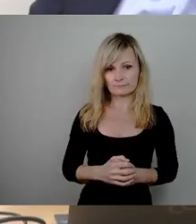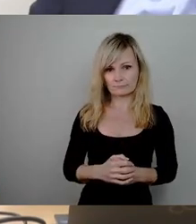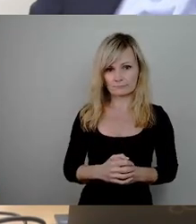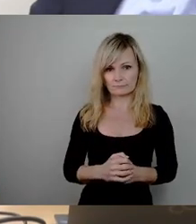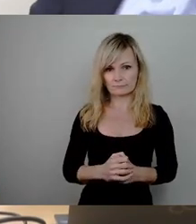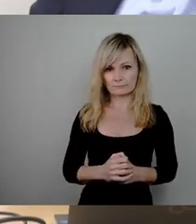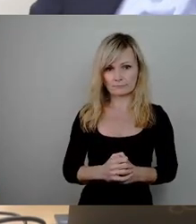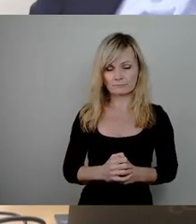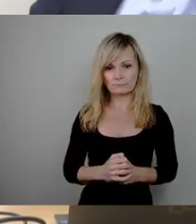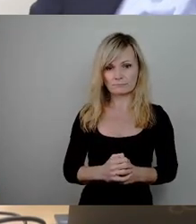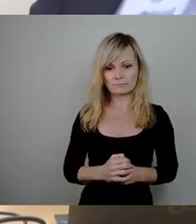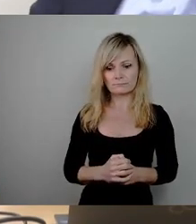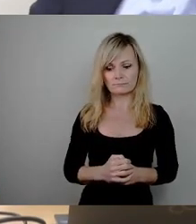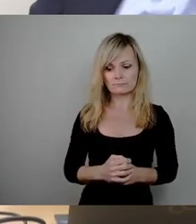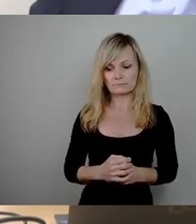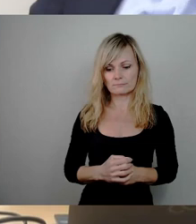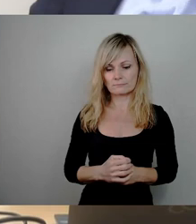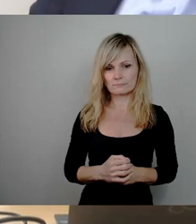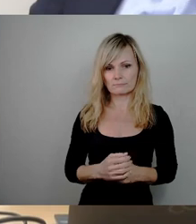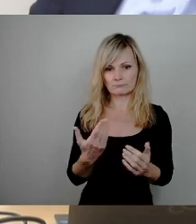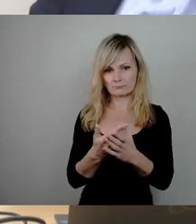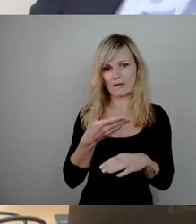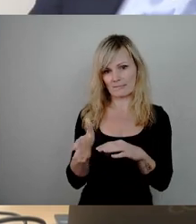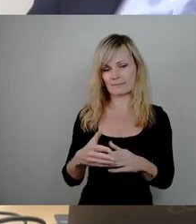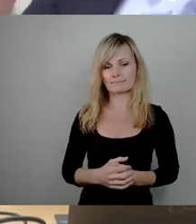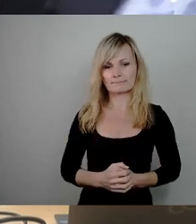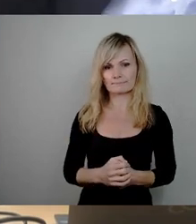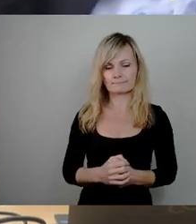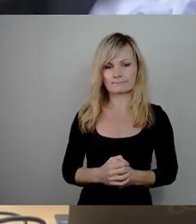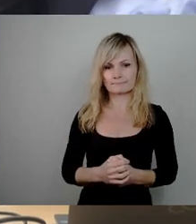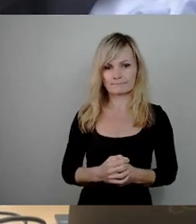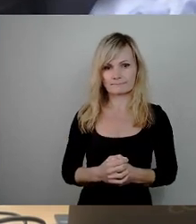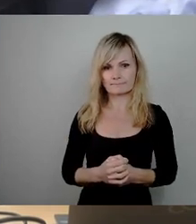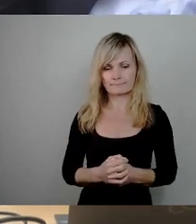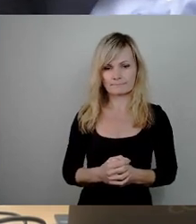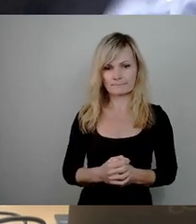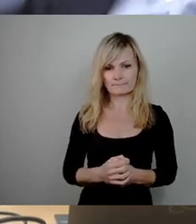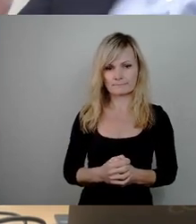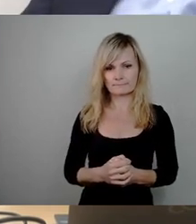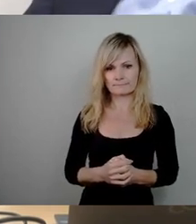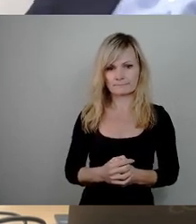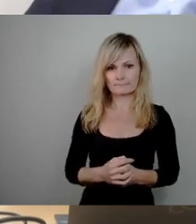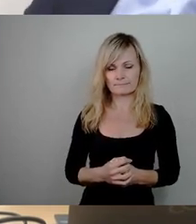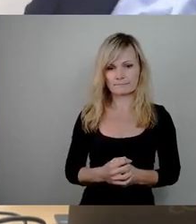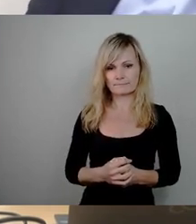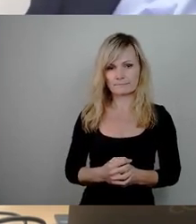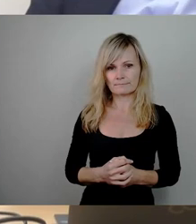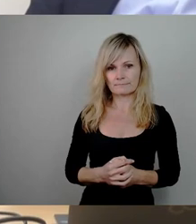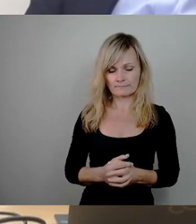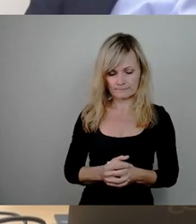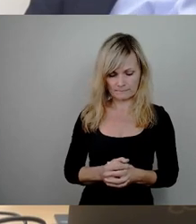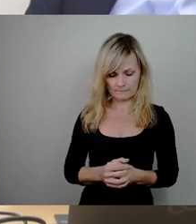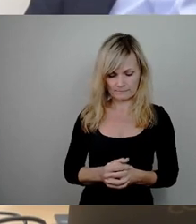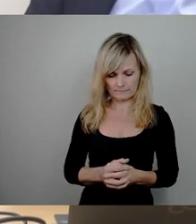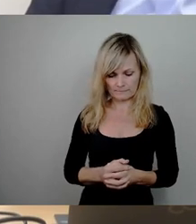abgelehnt. Also was die Intention des Antrags SPD-Fraktion kann.